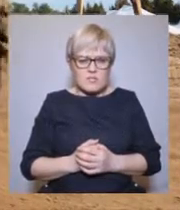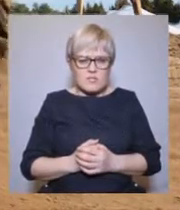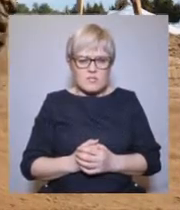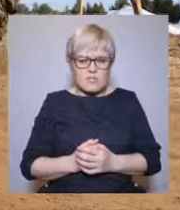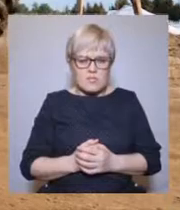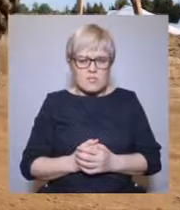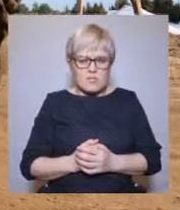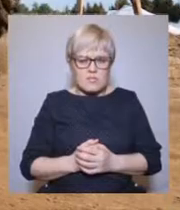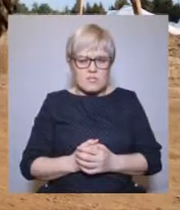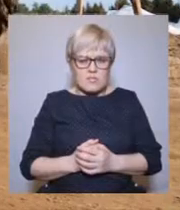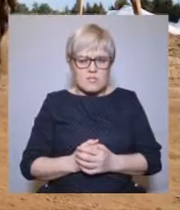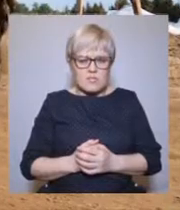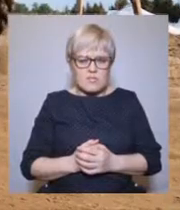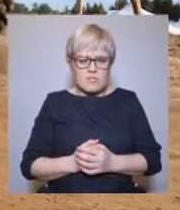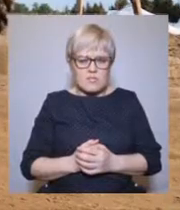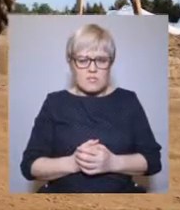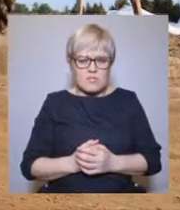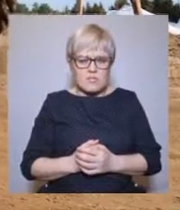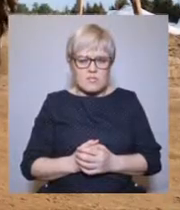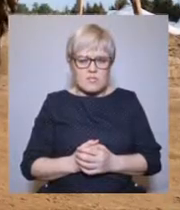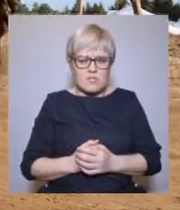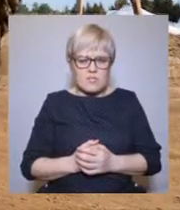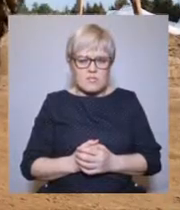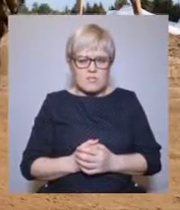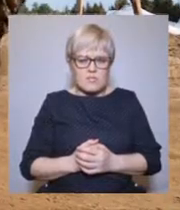либо зубная амаль.